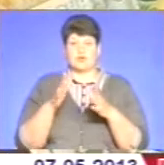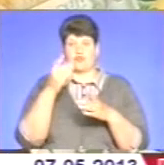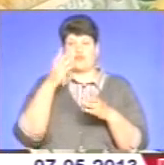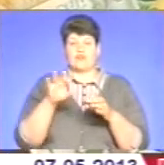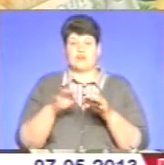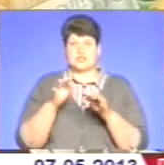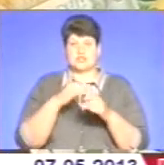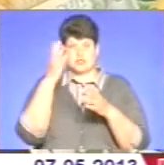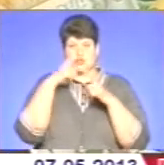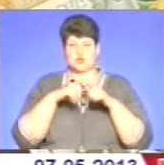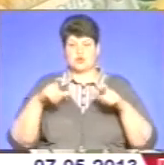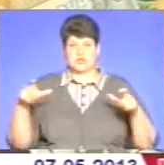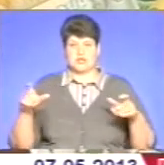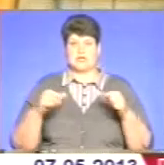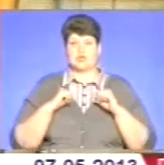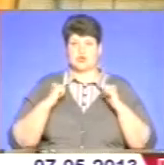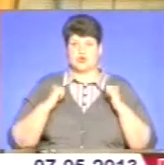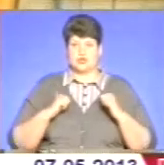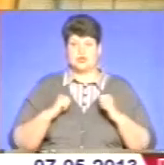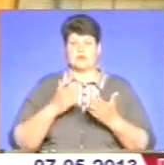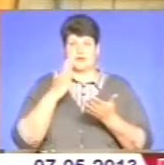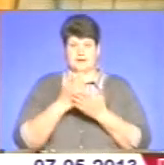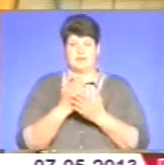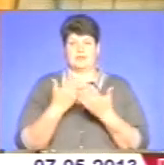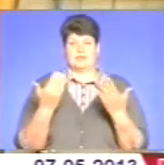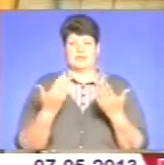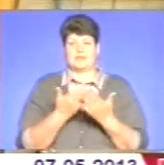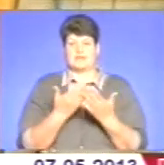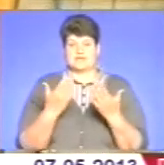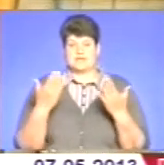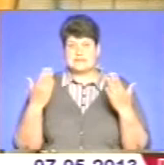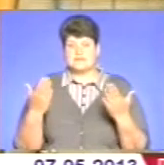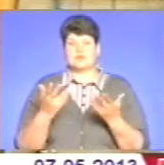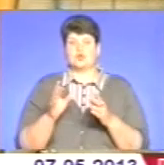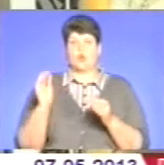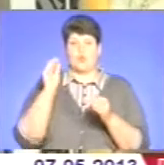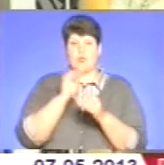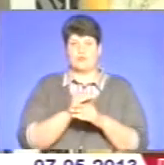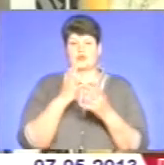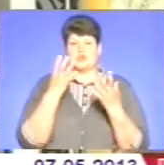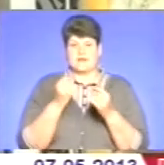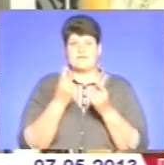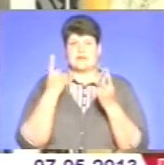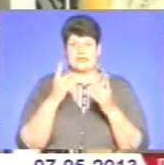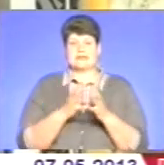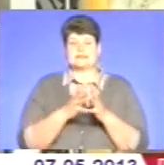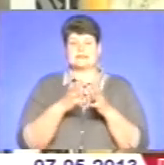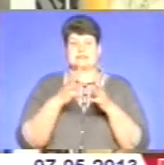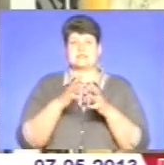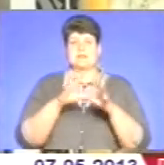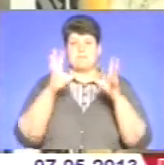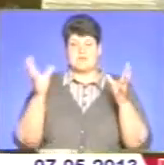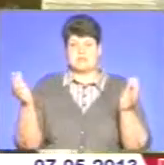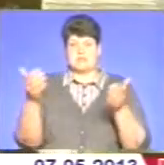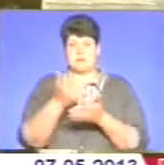серветки і сорочки широко приставлені на виставці. Доповнює загальну експозицію велике зібрання олійного та акварельного